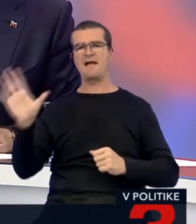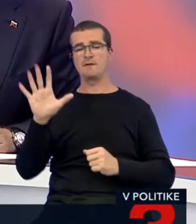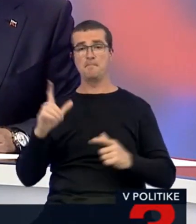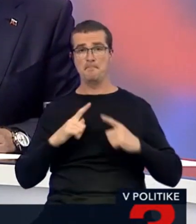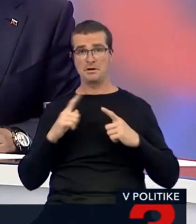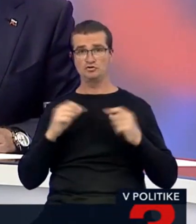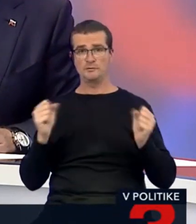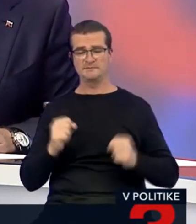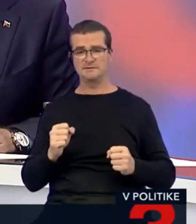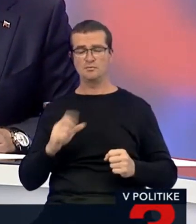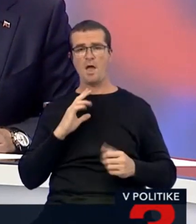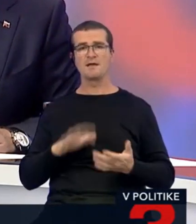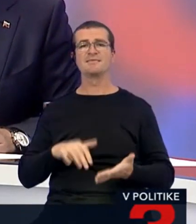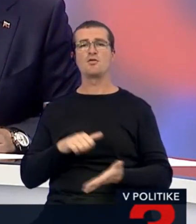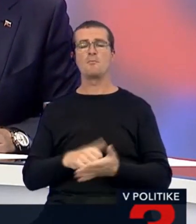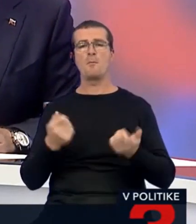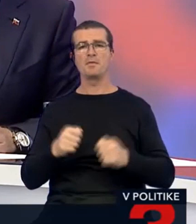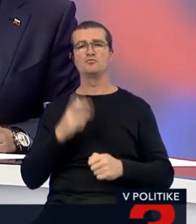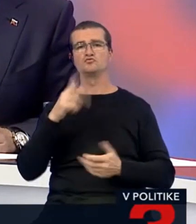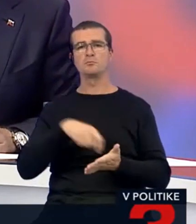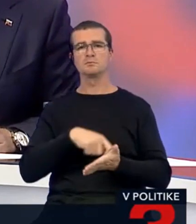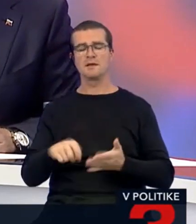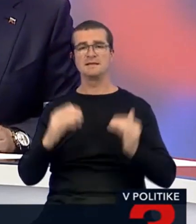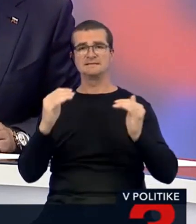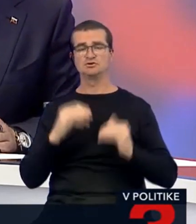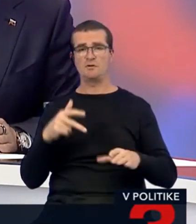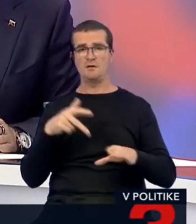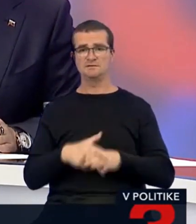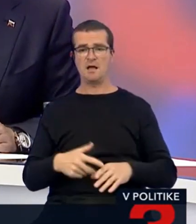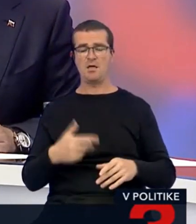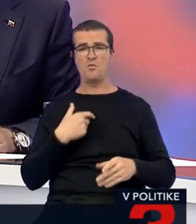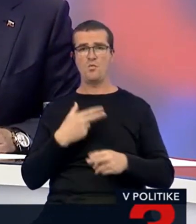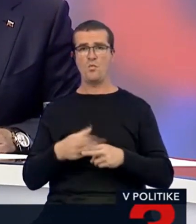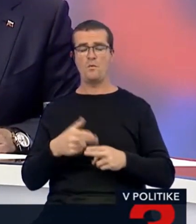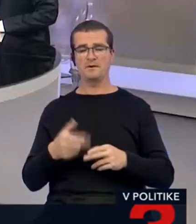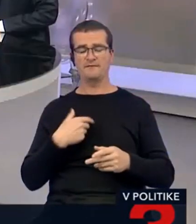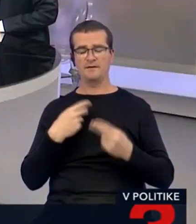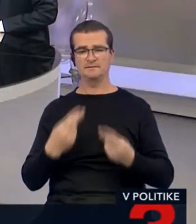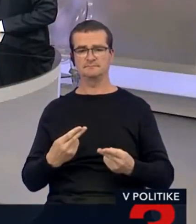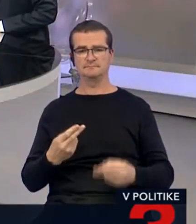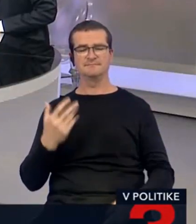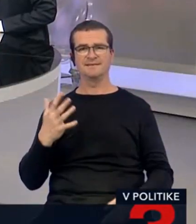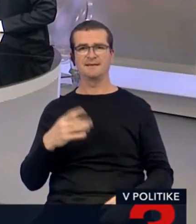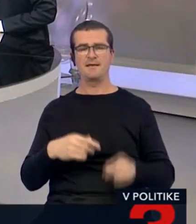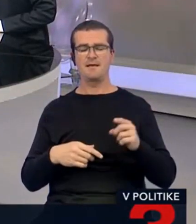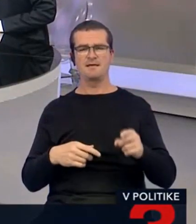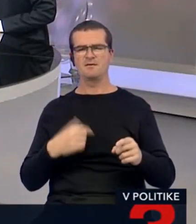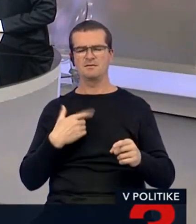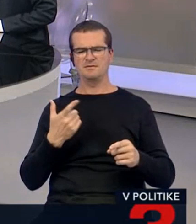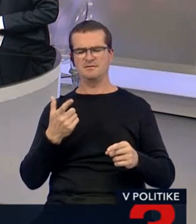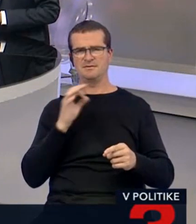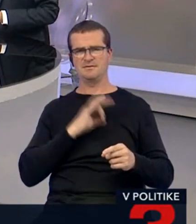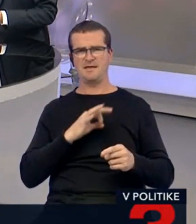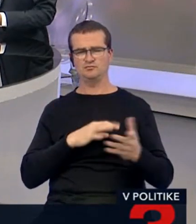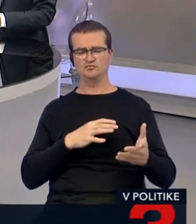prežijem ja, že im mu? Aký nedoplatok za plyn mi príde? Pretože mi znižili zálohy. Nejak som si upravil svoje funkole. Nie, toto je veľmi nekorektné, toto je